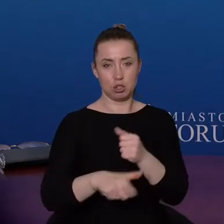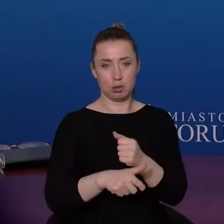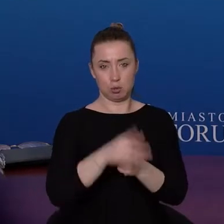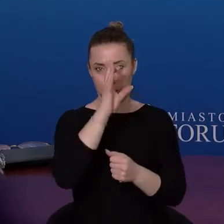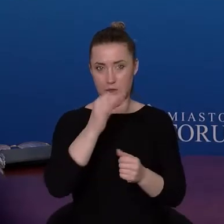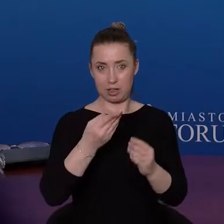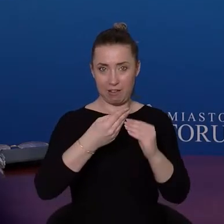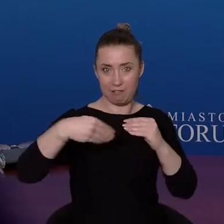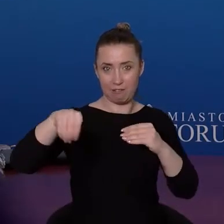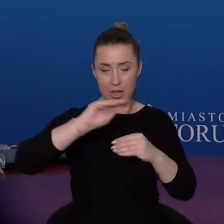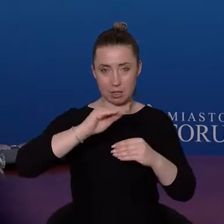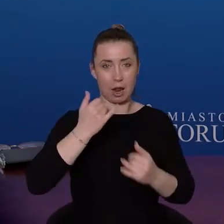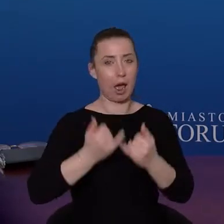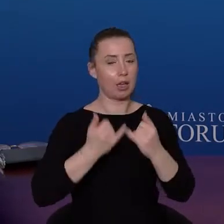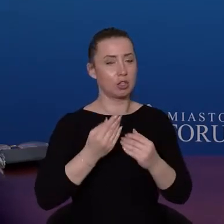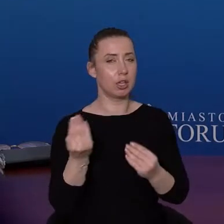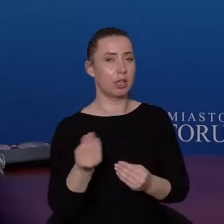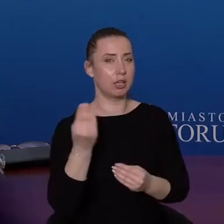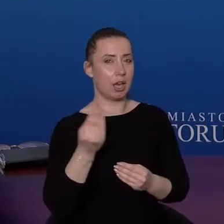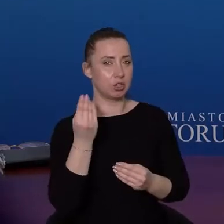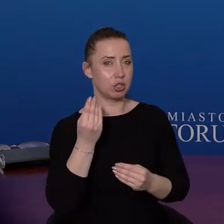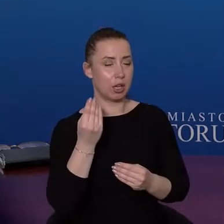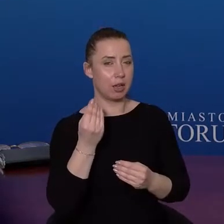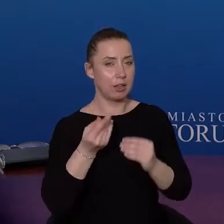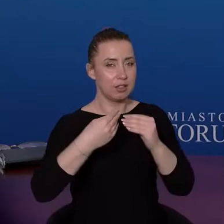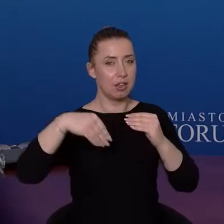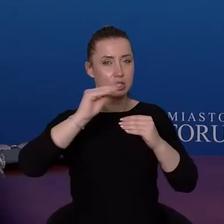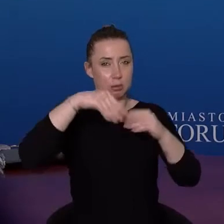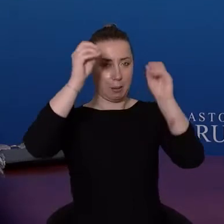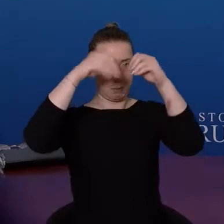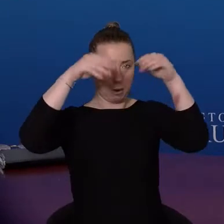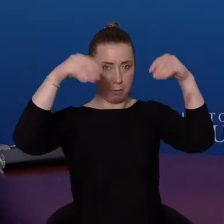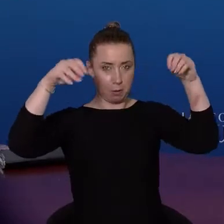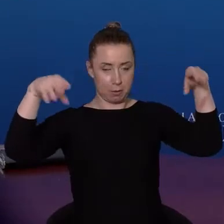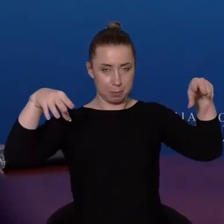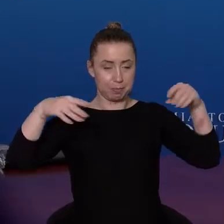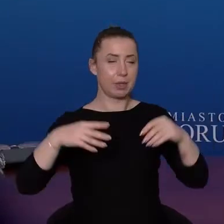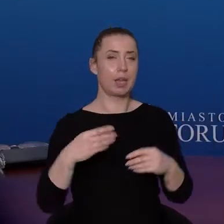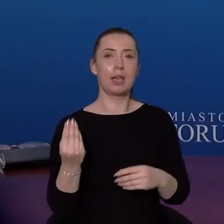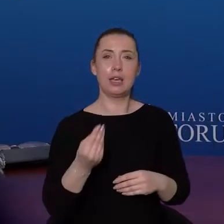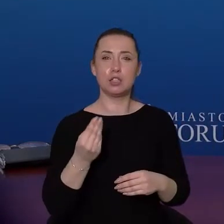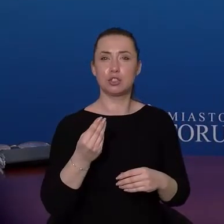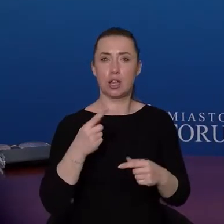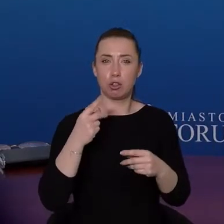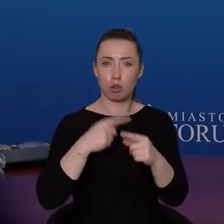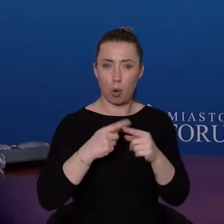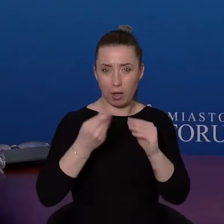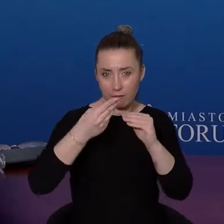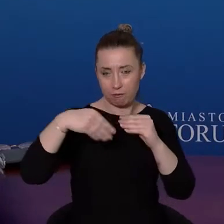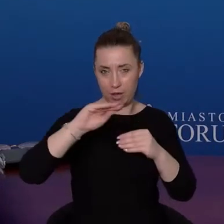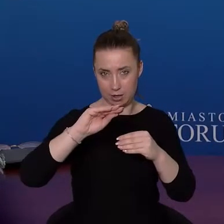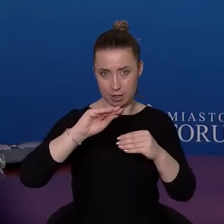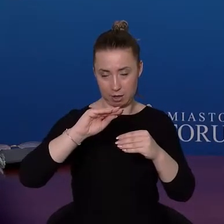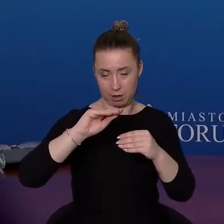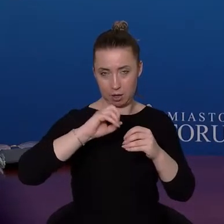a jeżeli z powodu zwiększenia iluminacji miasta kolejne kilkadziesiąt procent, czy